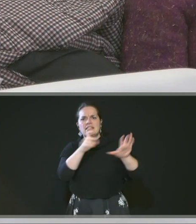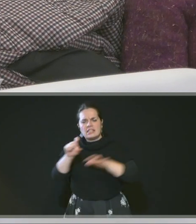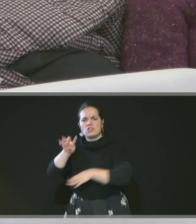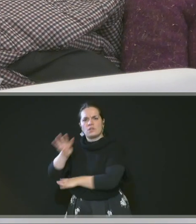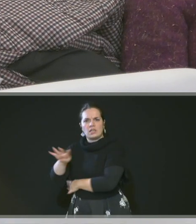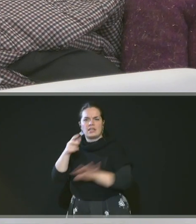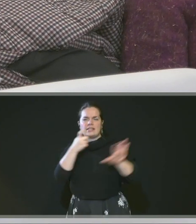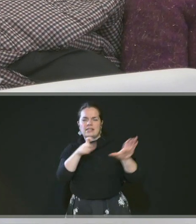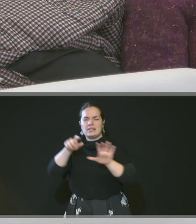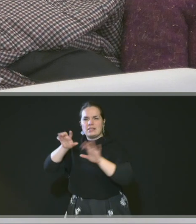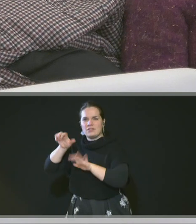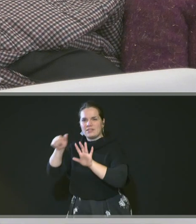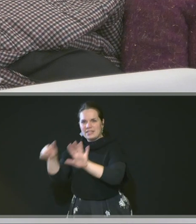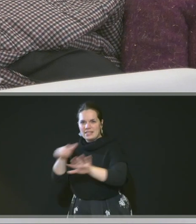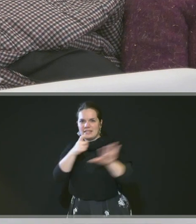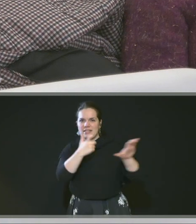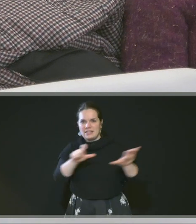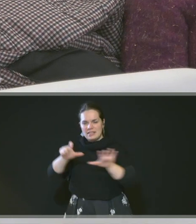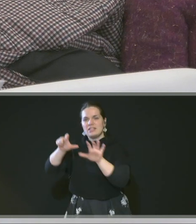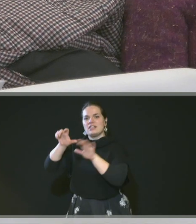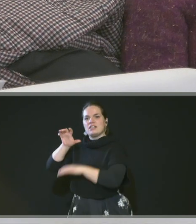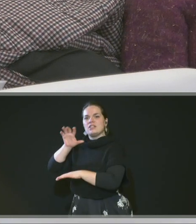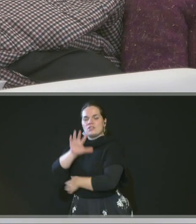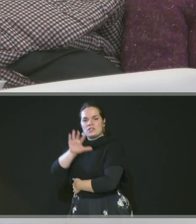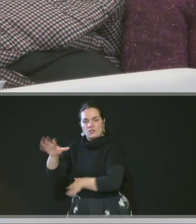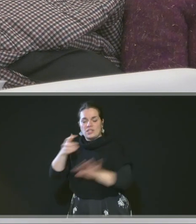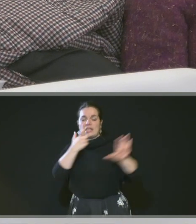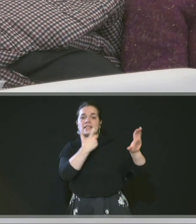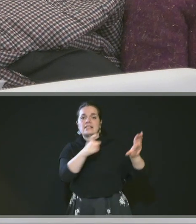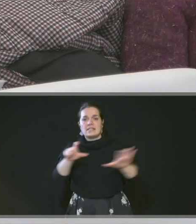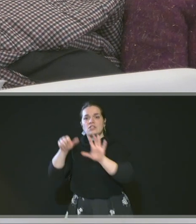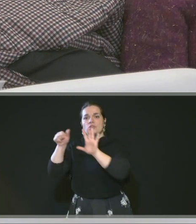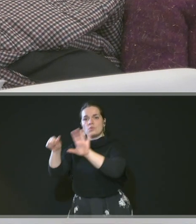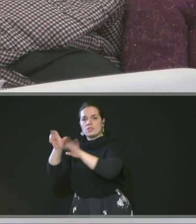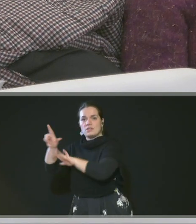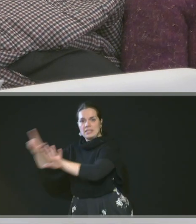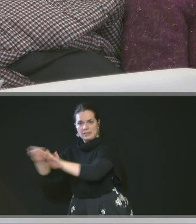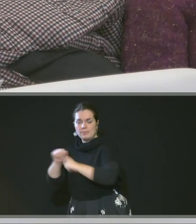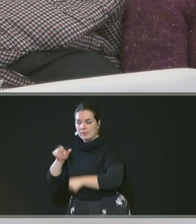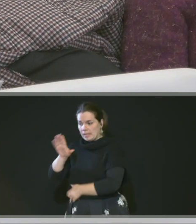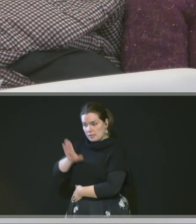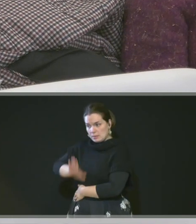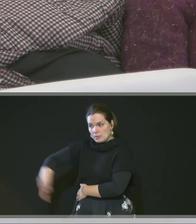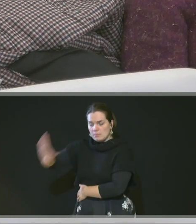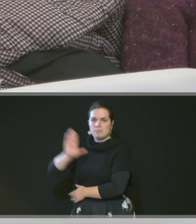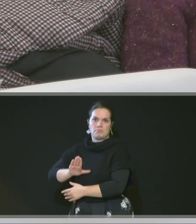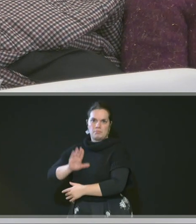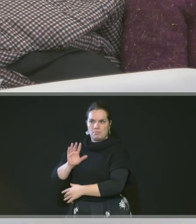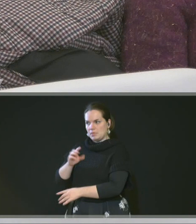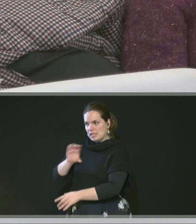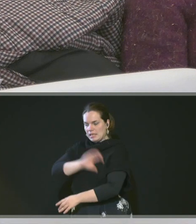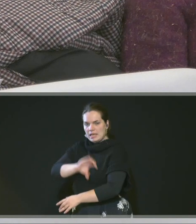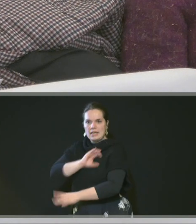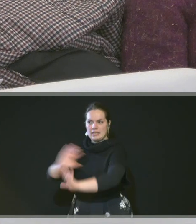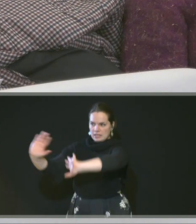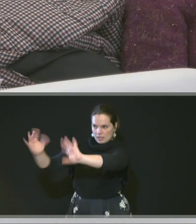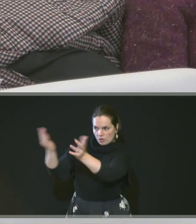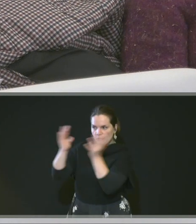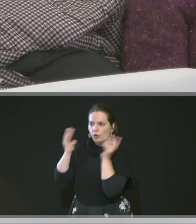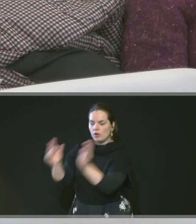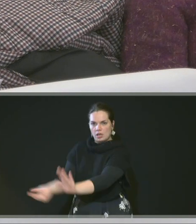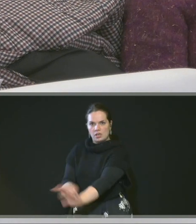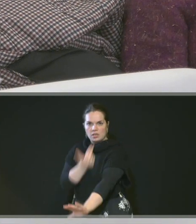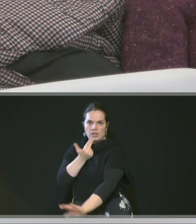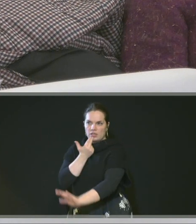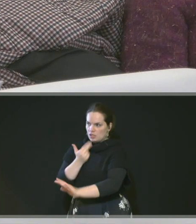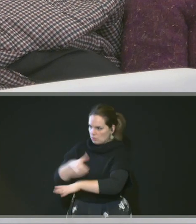755 et 757 répondant à la préservation de la valorisation des espaces boisés de qualité sur